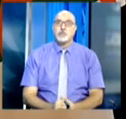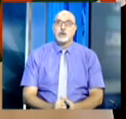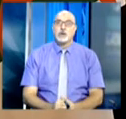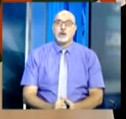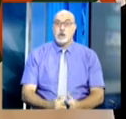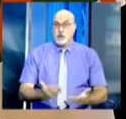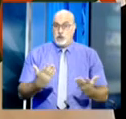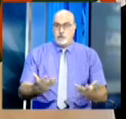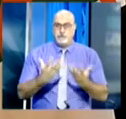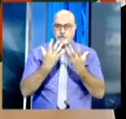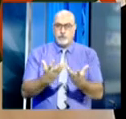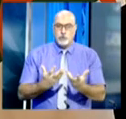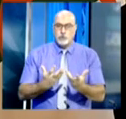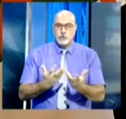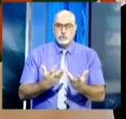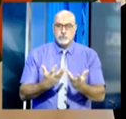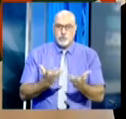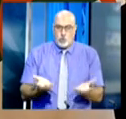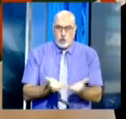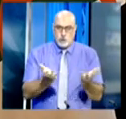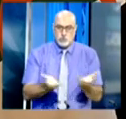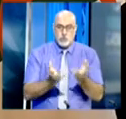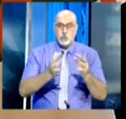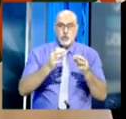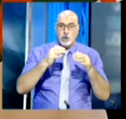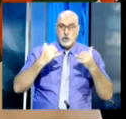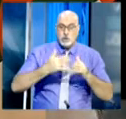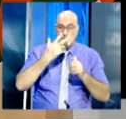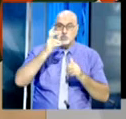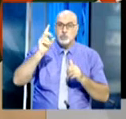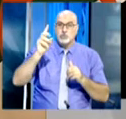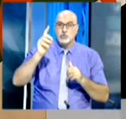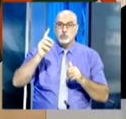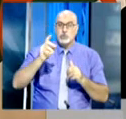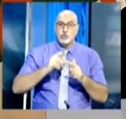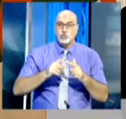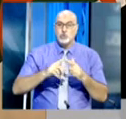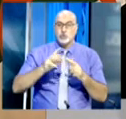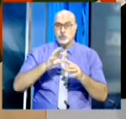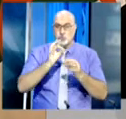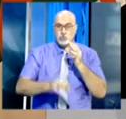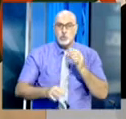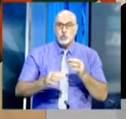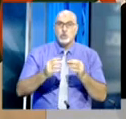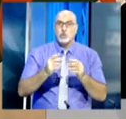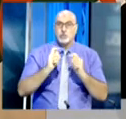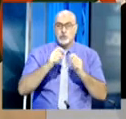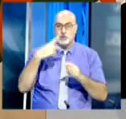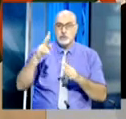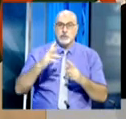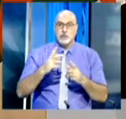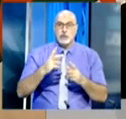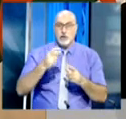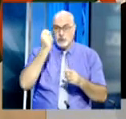تدعم بقوة جهود الجزائر ومبادرتها الرامية إلى حل الأزمة في النيجر واستعادة